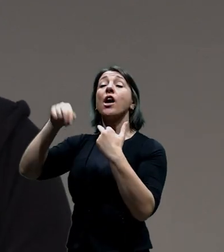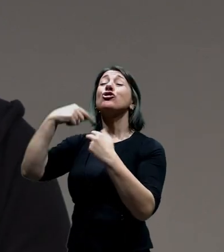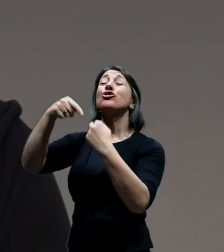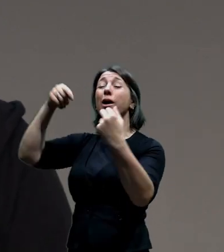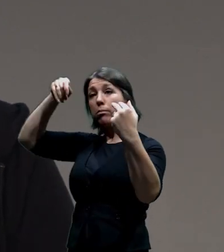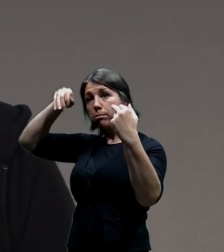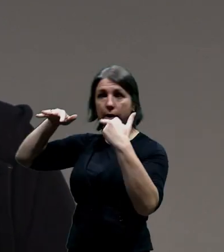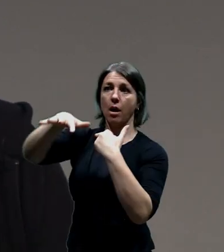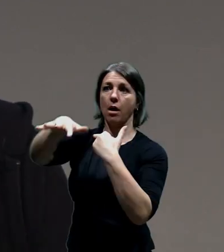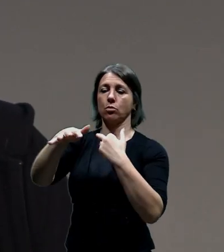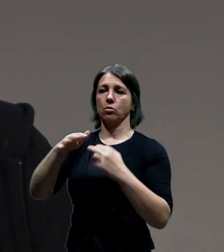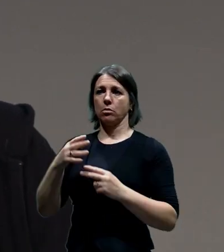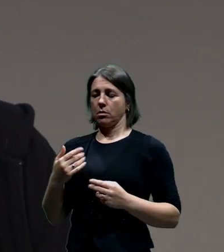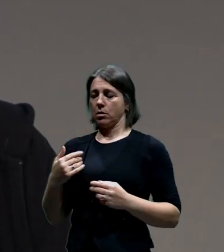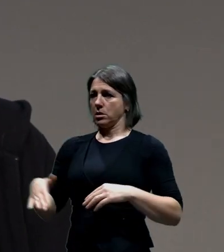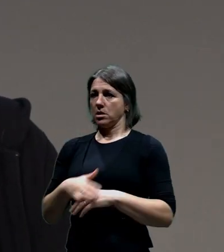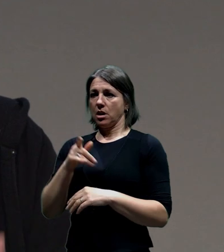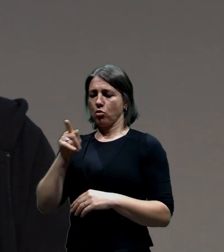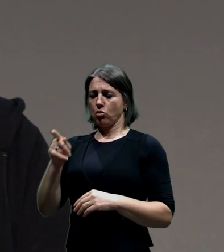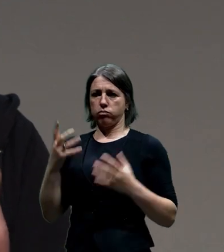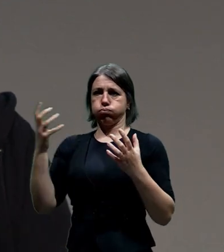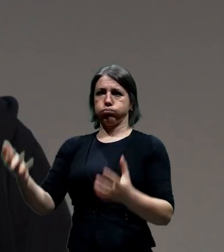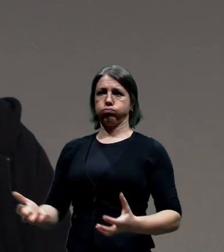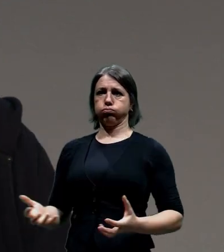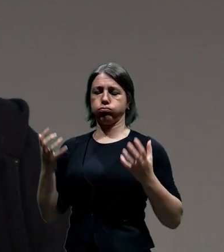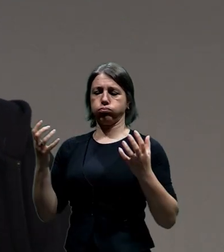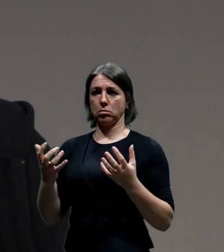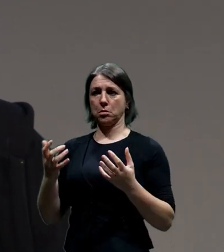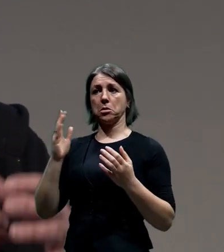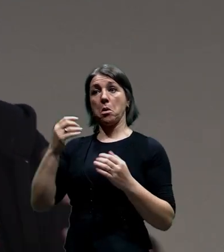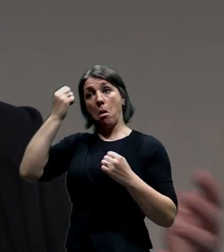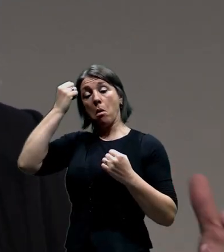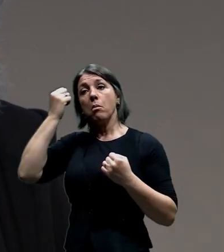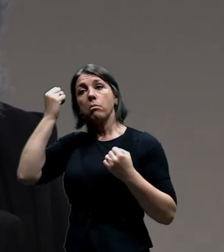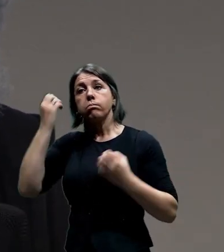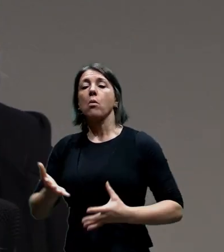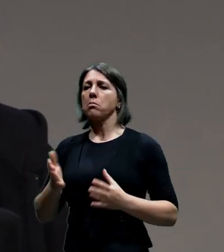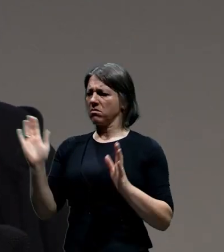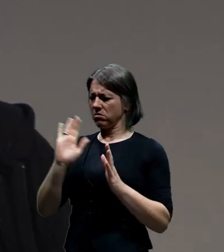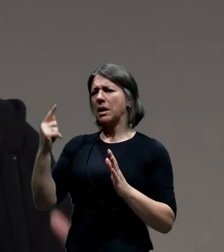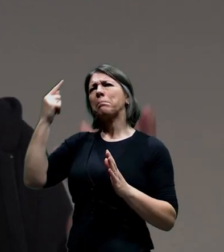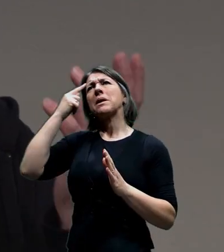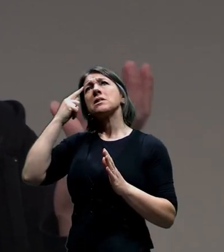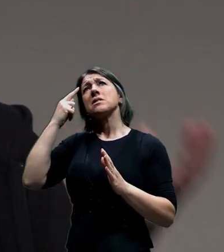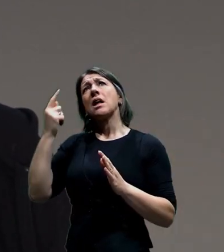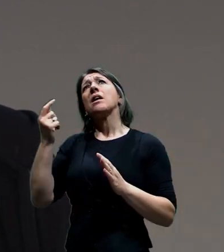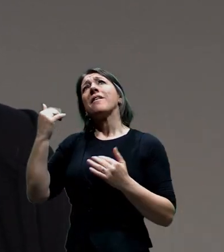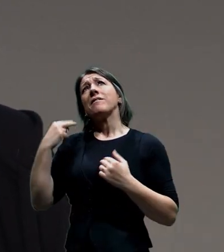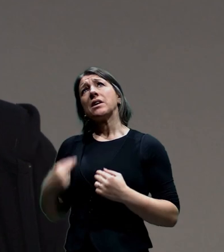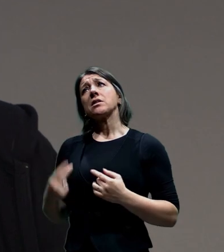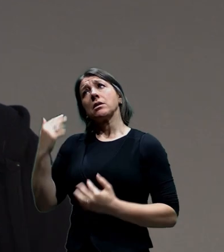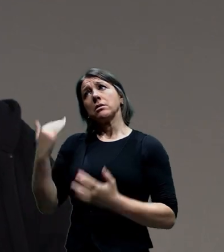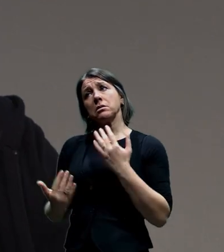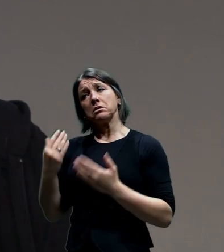A to mně přijde, že to vlastně jsou věci, kdybych jako přemýšlel, že mám nějakej měšec peněz, vlastně bude to stát tolik peněz.